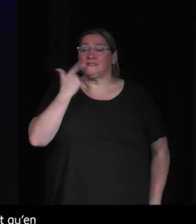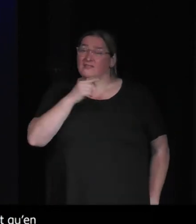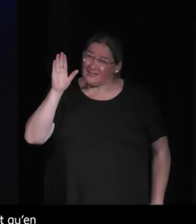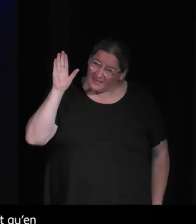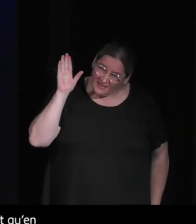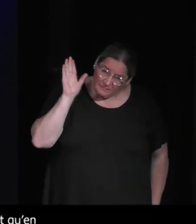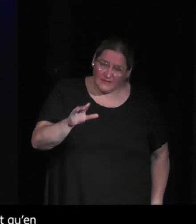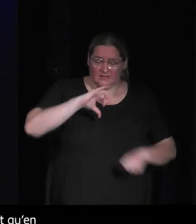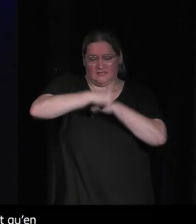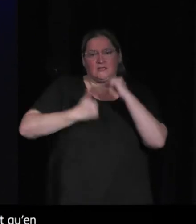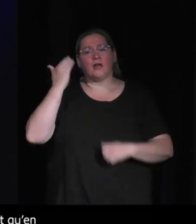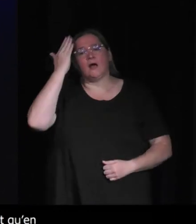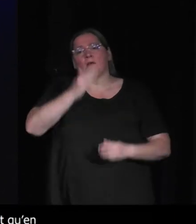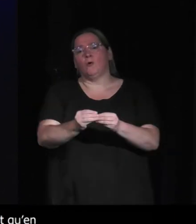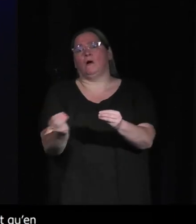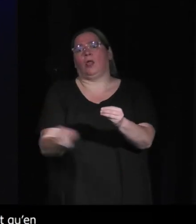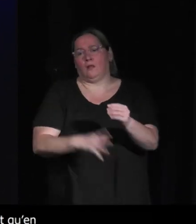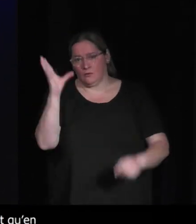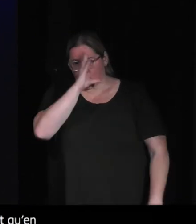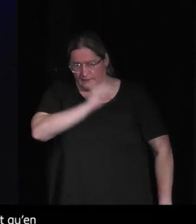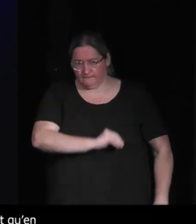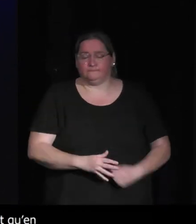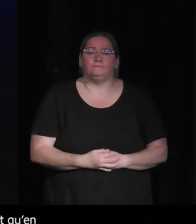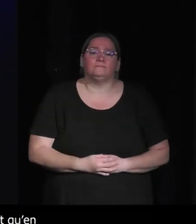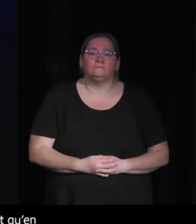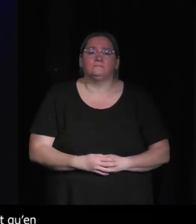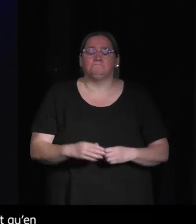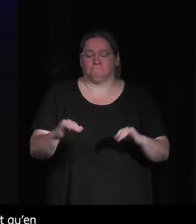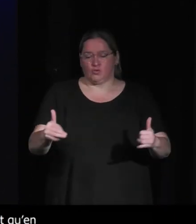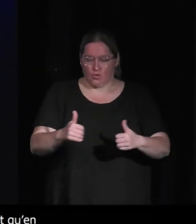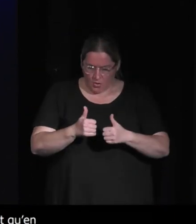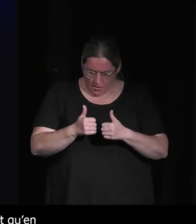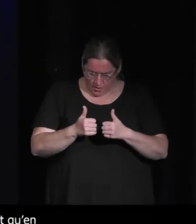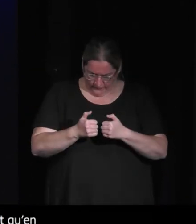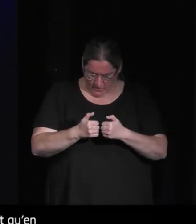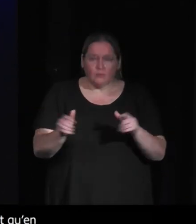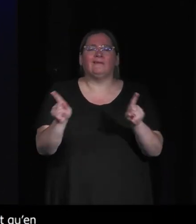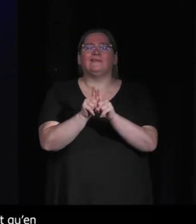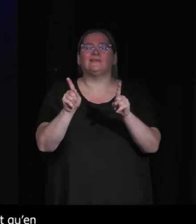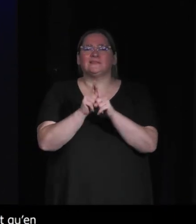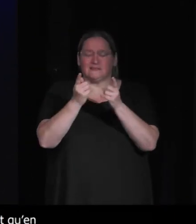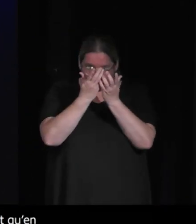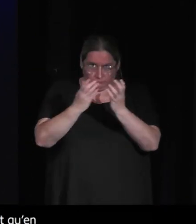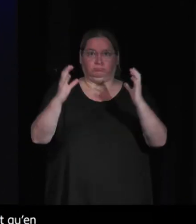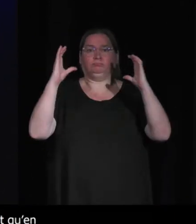enjeux et une des grandes forces que les jeux vidéo nous apportent et la réalité virtuelle aujourd'hui s'en prévaut c'est l